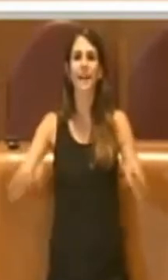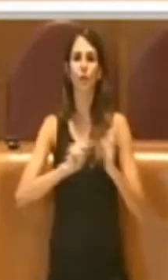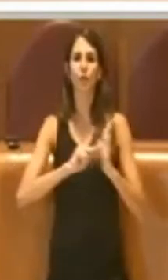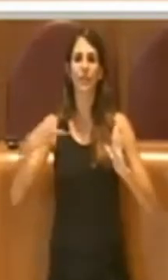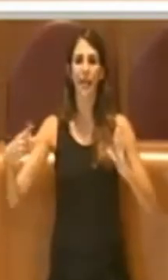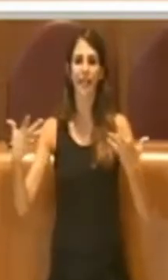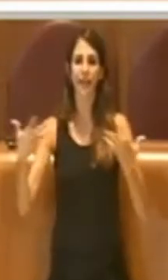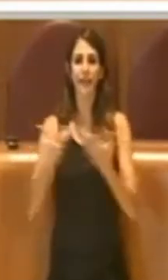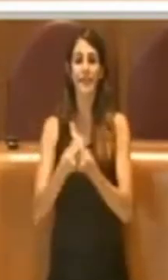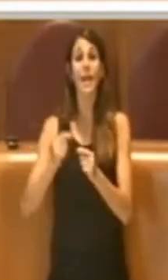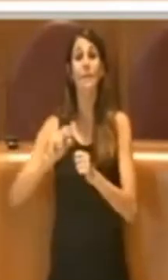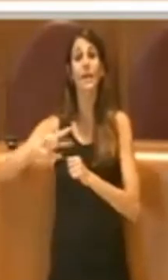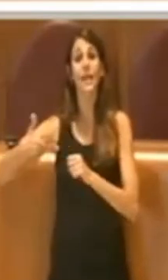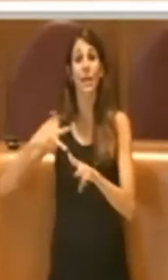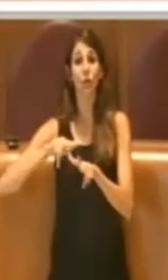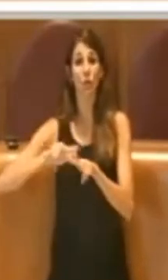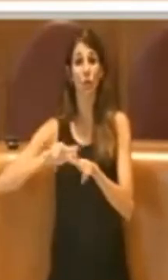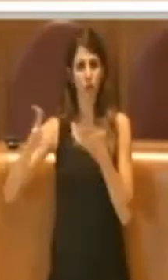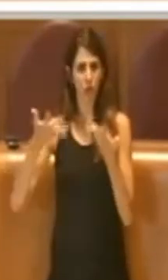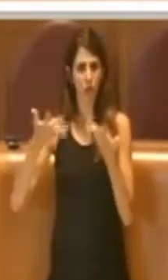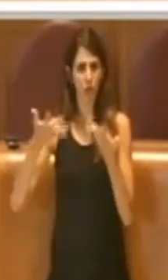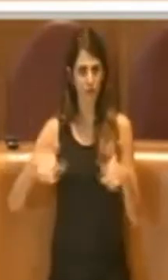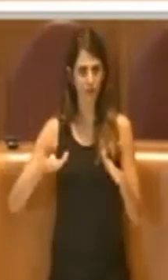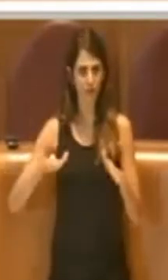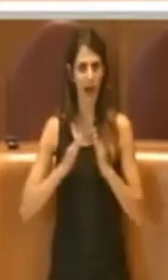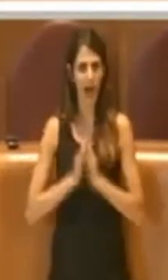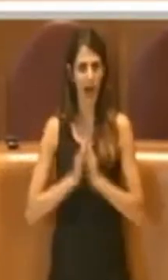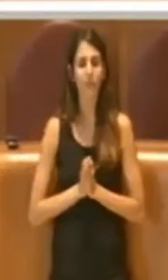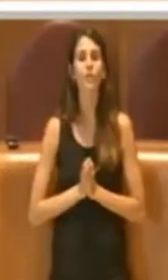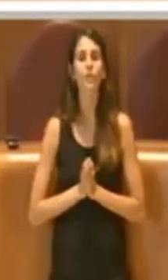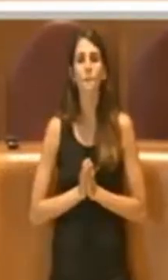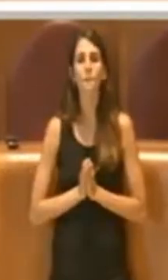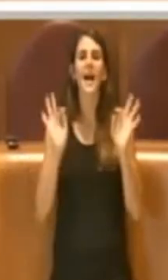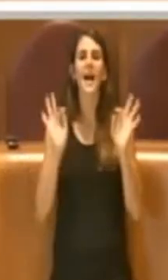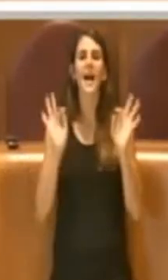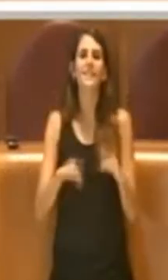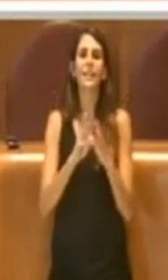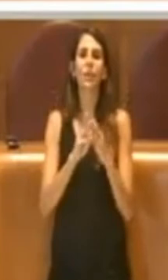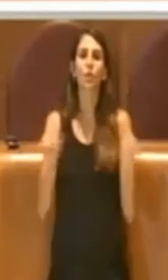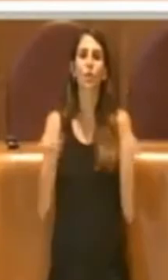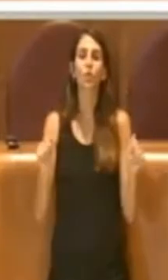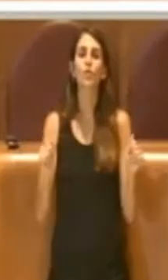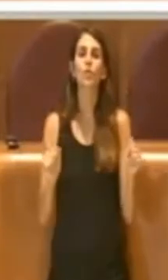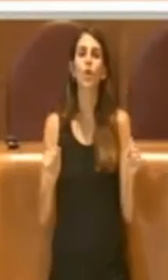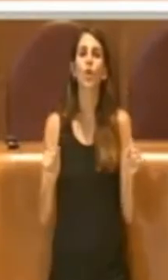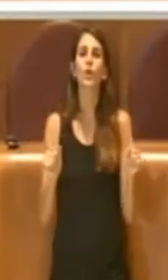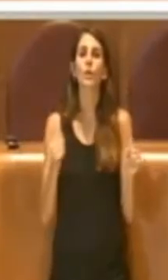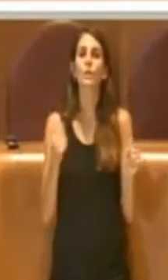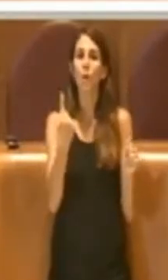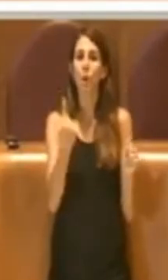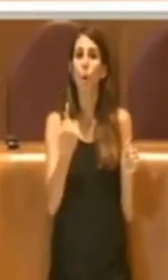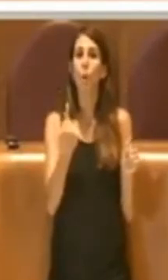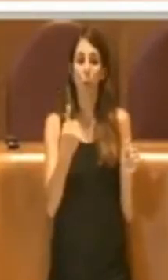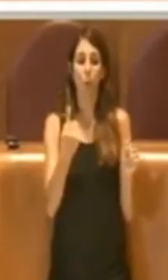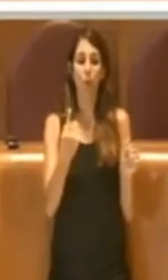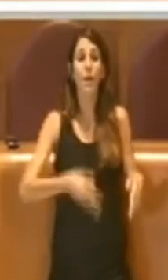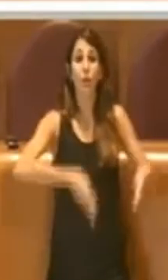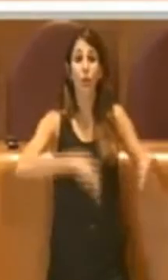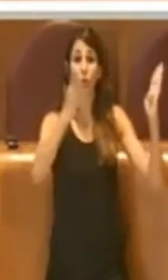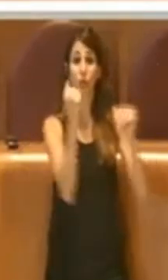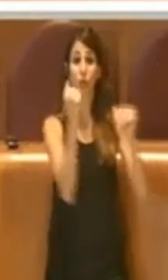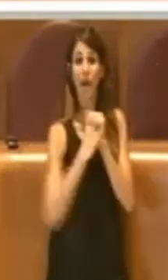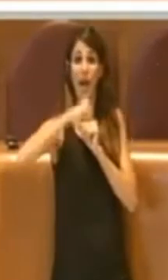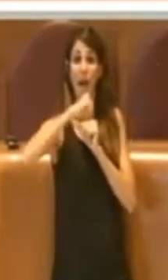municipio, con cui si è addivenuti alla soluzione per l'abbattimento di un manufatto abusivo che è stato prontamente